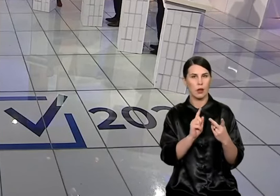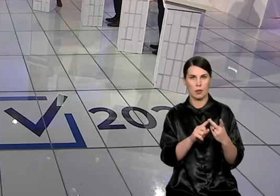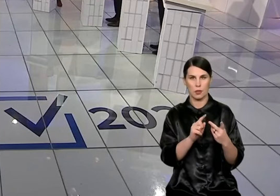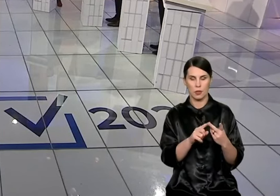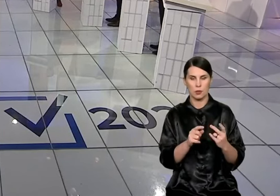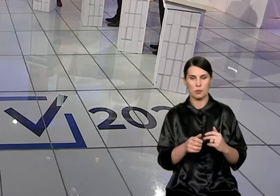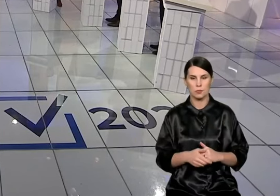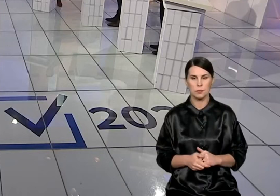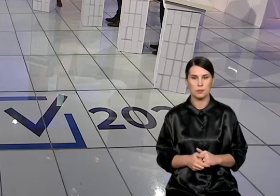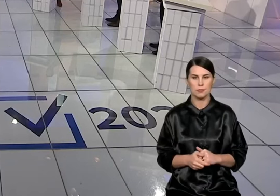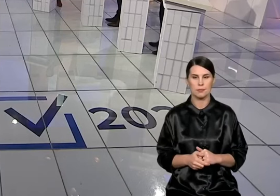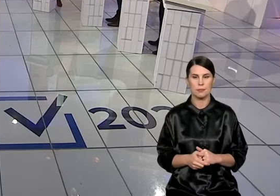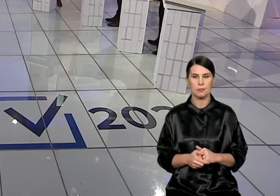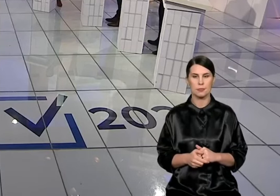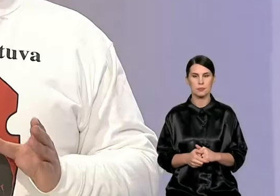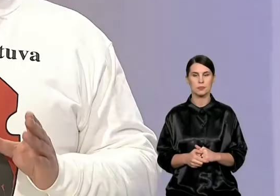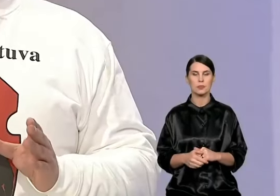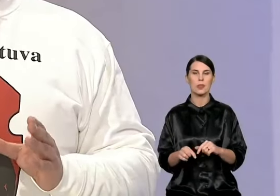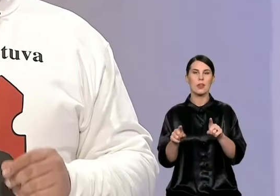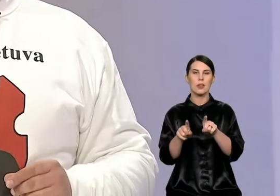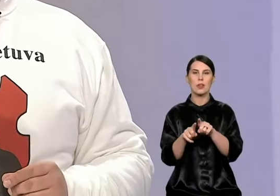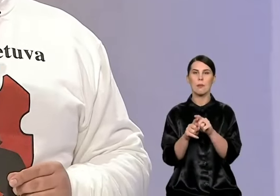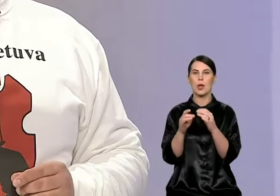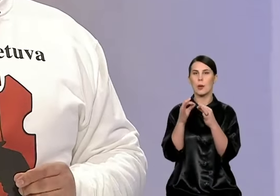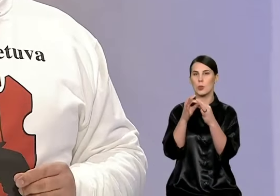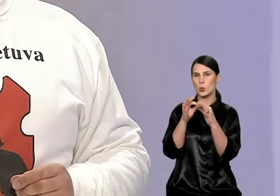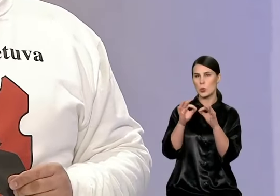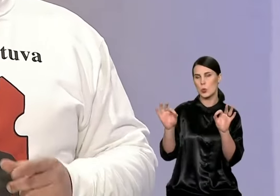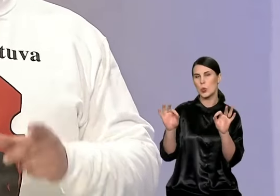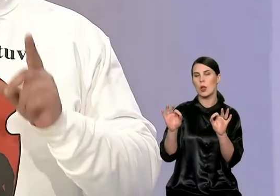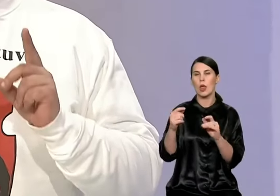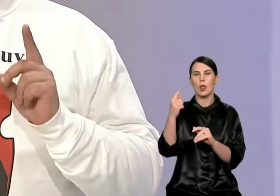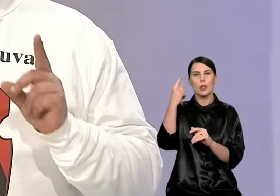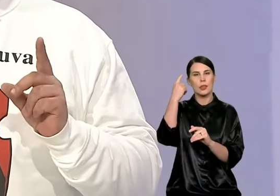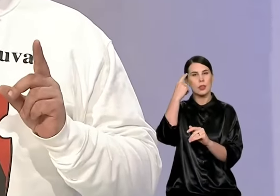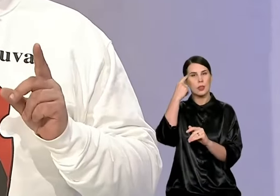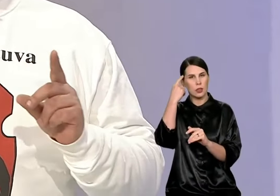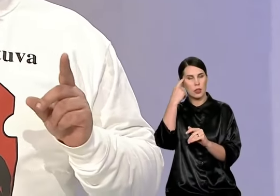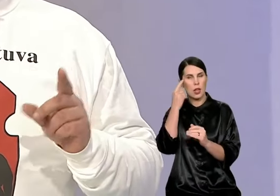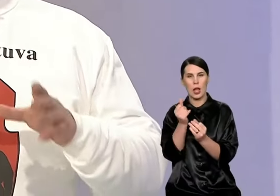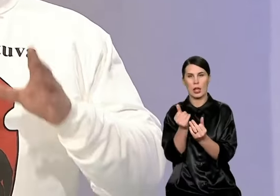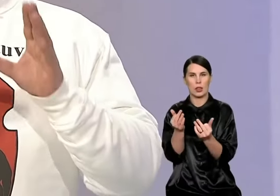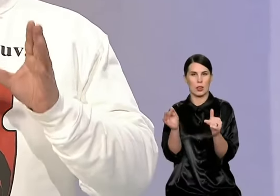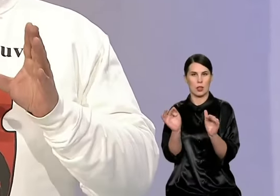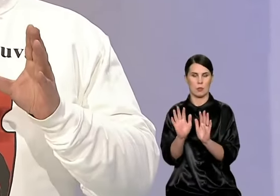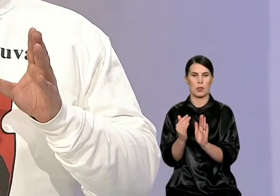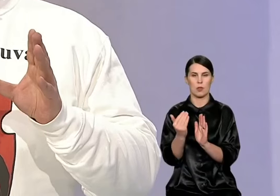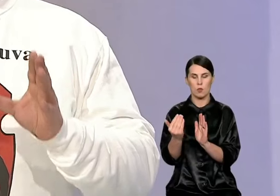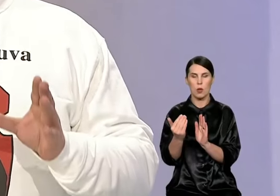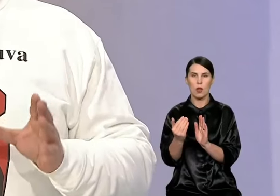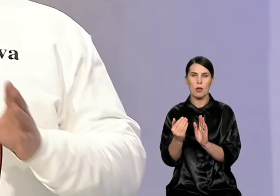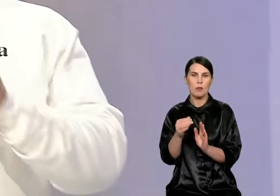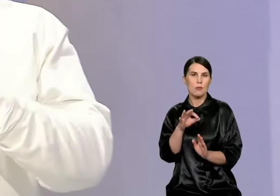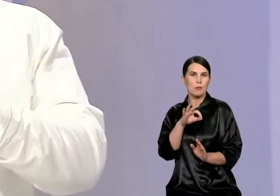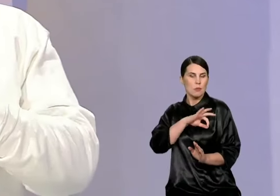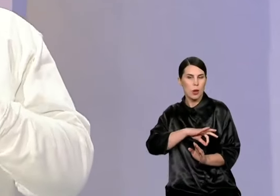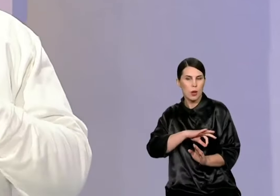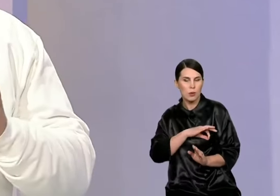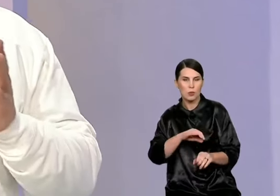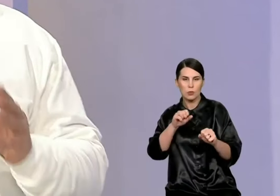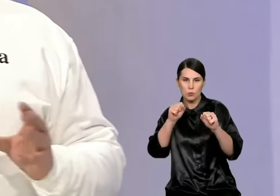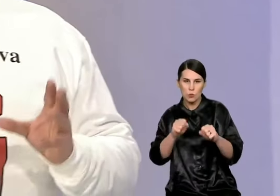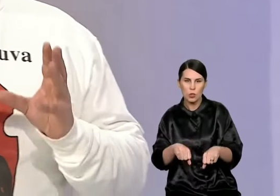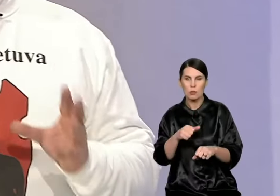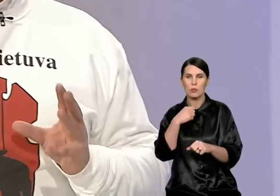mes siūlome pasikliauti dirbtinų intelektų, reguliuojant sankryžas ir ne tik sankryžas, ne tik šiuos aforus, bet ir